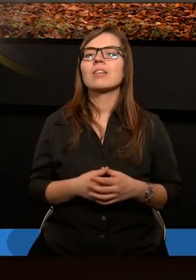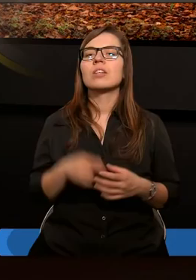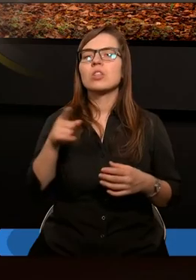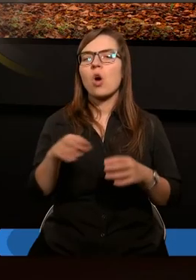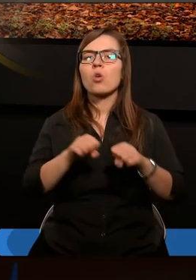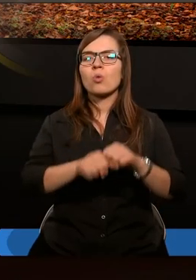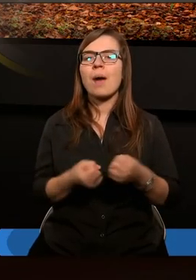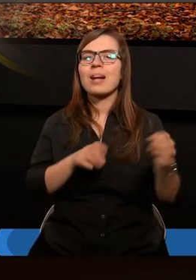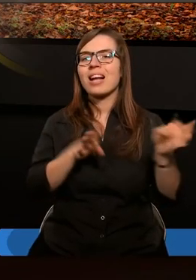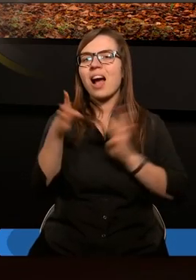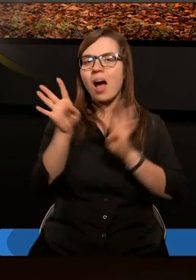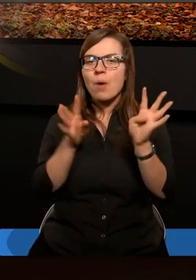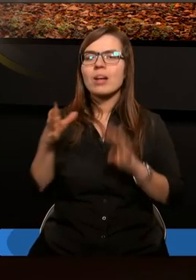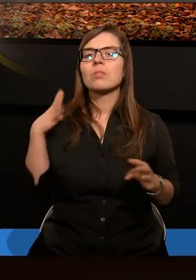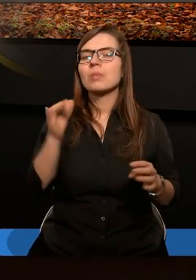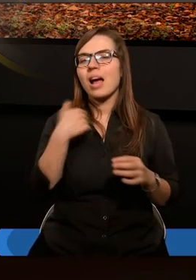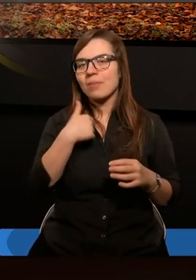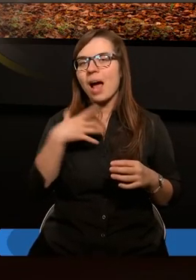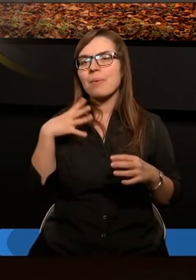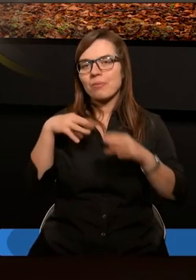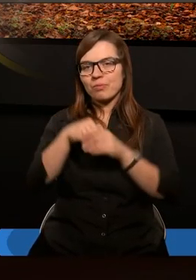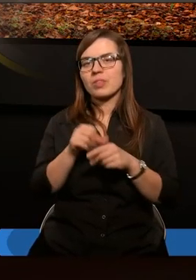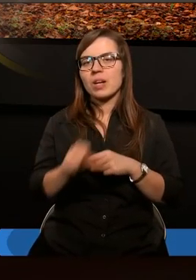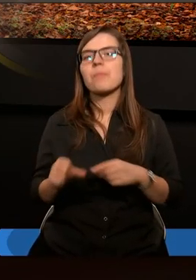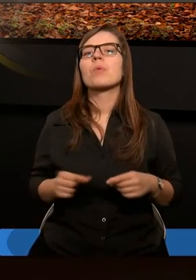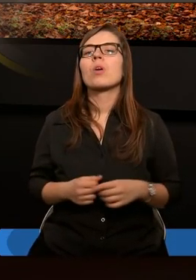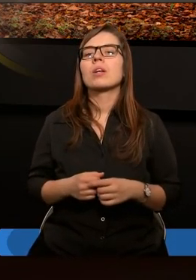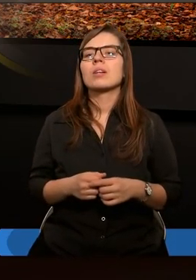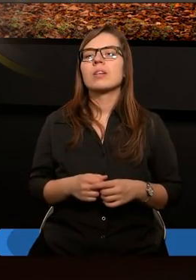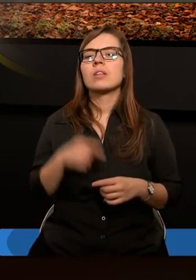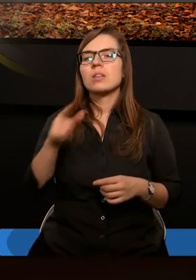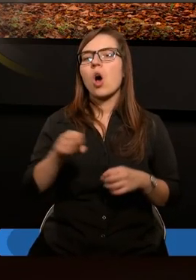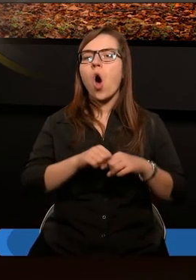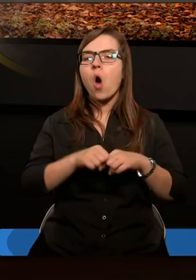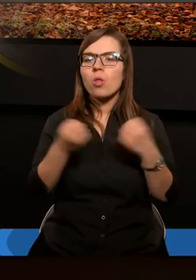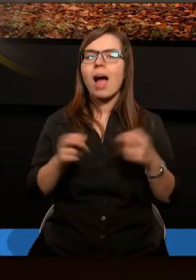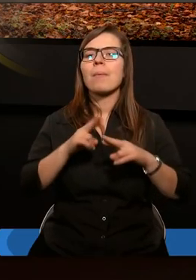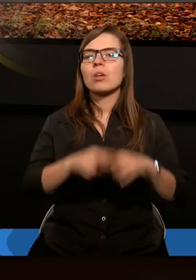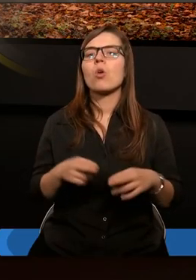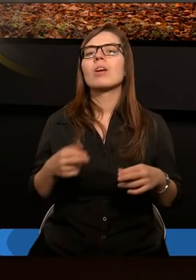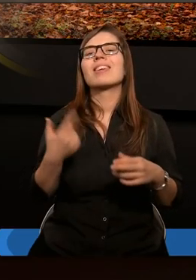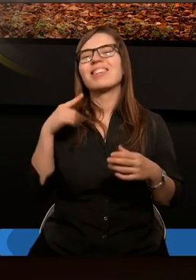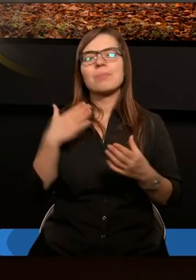odłamane zostały gałęzie, abym to ja był wszczepiony. Słusznie. Odłamane zostały z powodu niewiary.